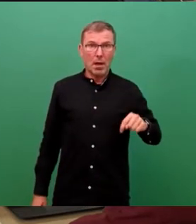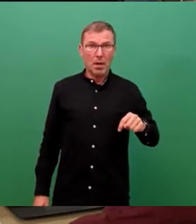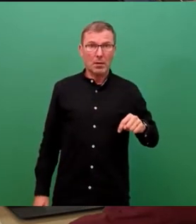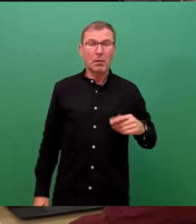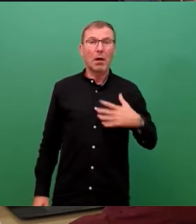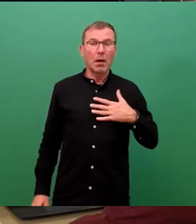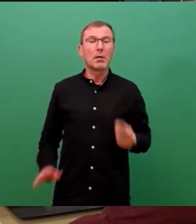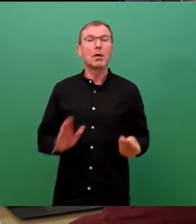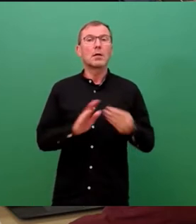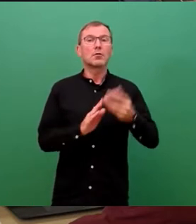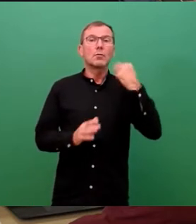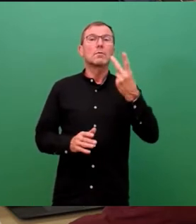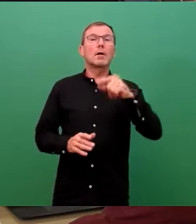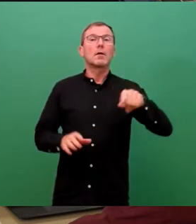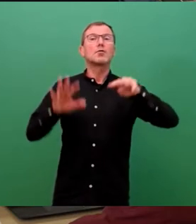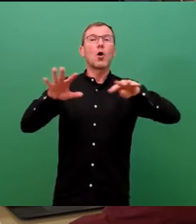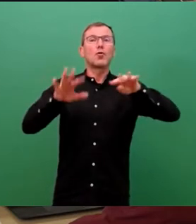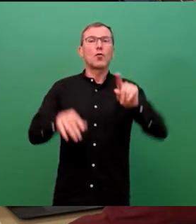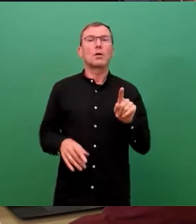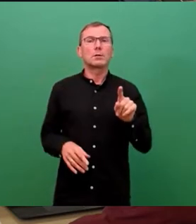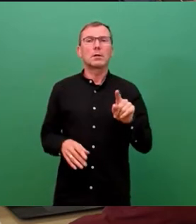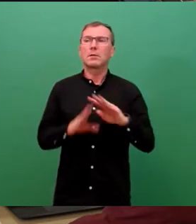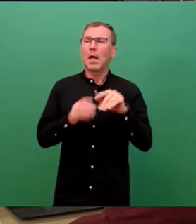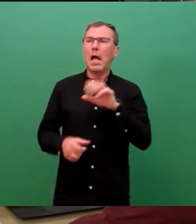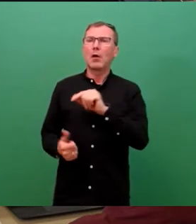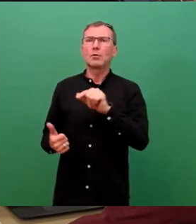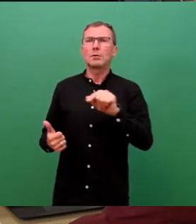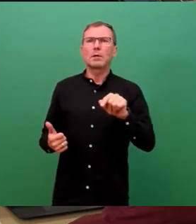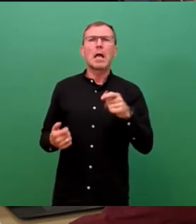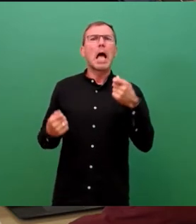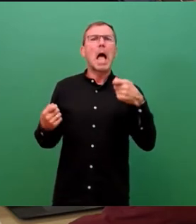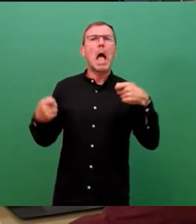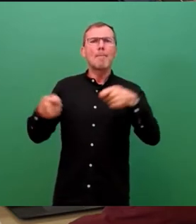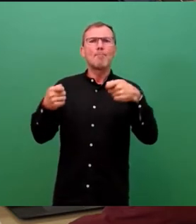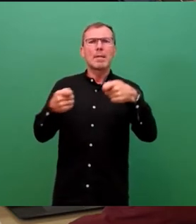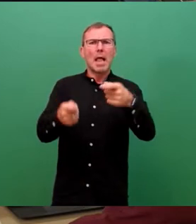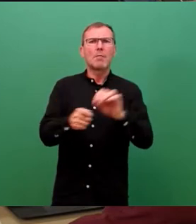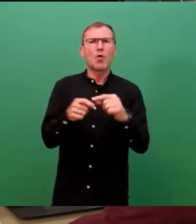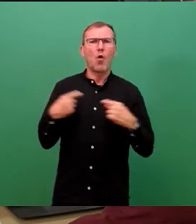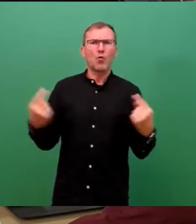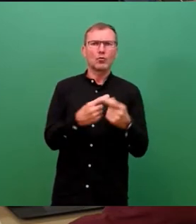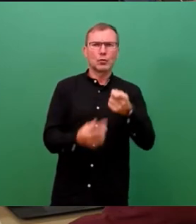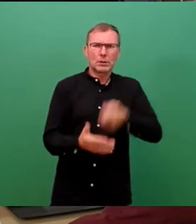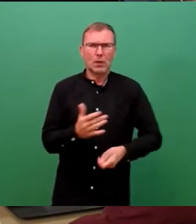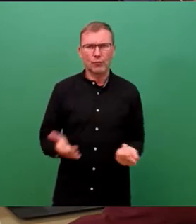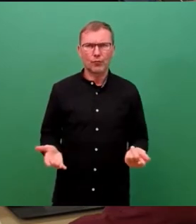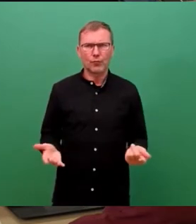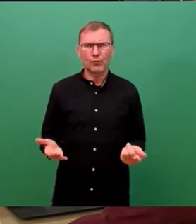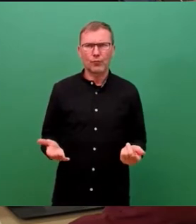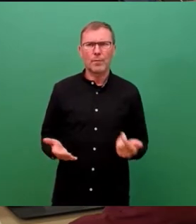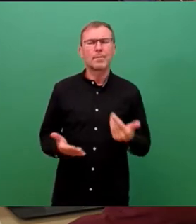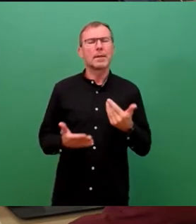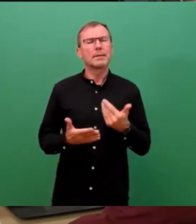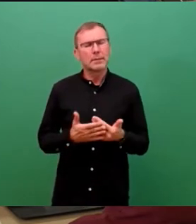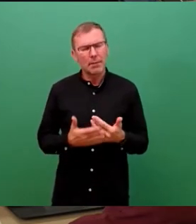bereits seit 2019 in den jeweiligen Haushalten Mittel eingestellt. Und deshalb beginnt